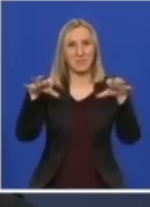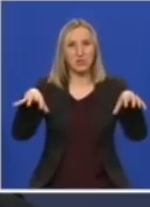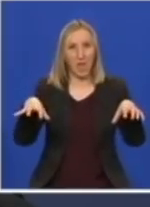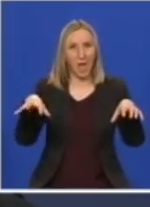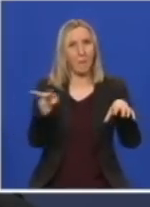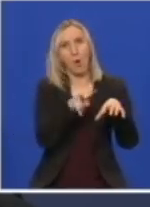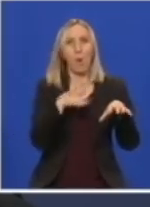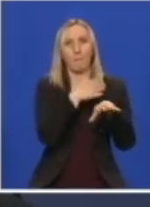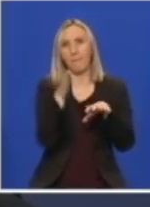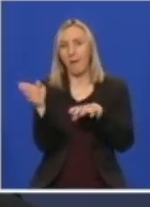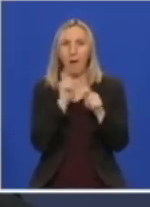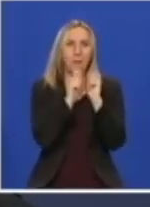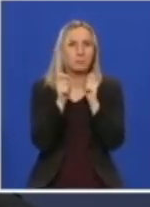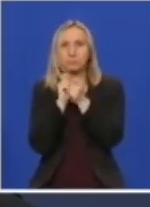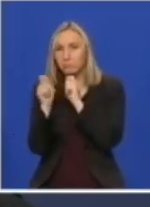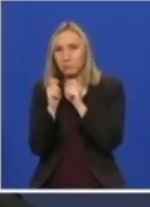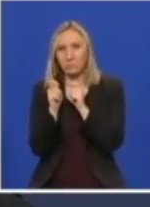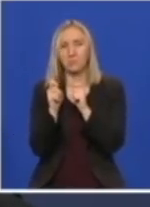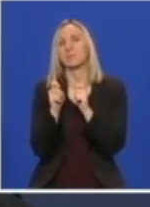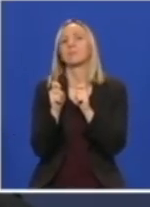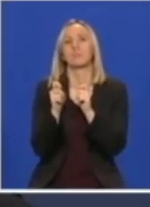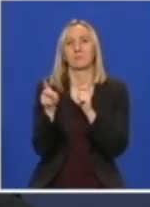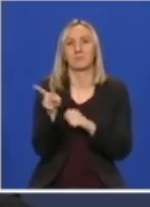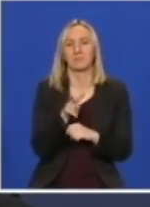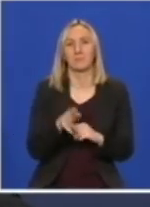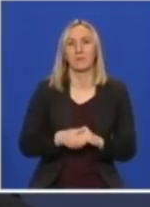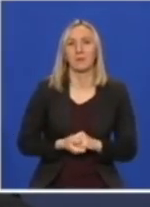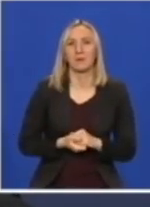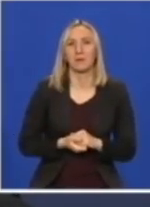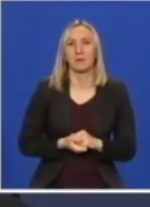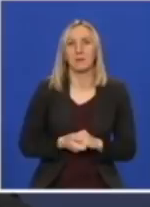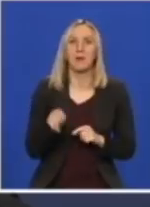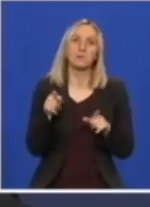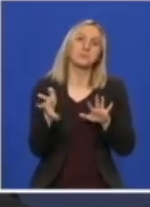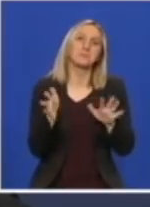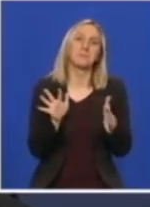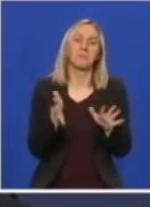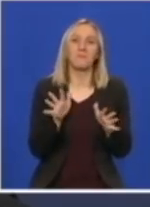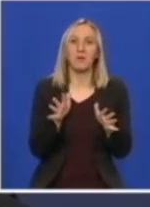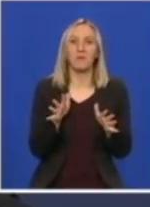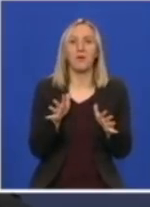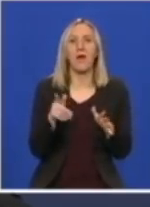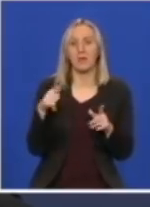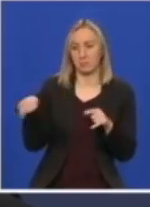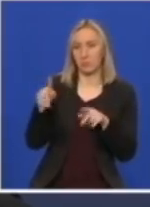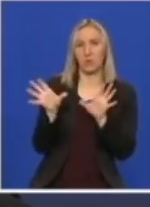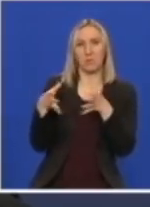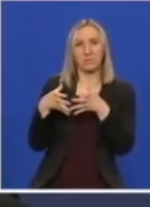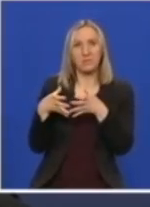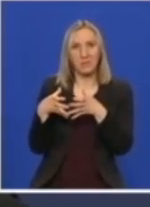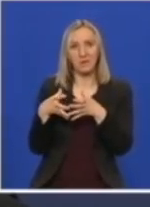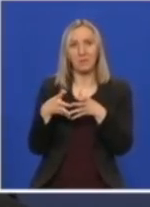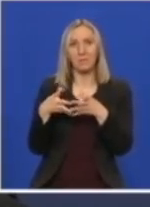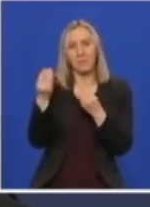u Palati Srbije, gde će verovatno saopštiti svoje